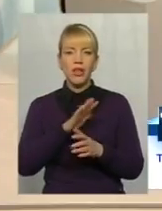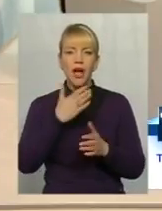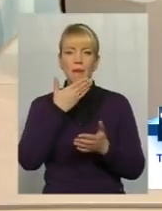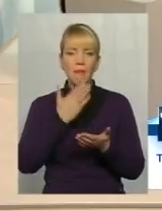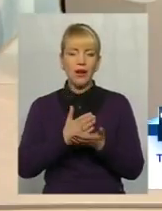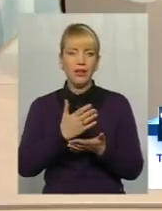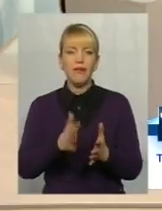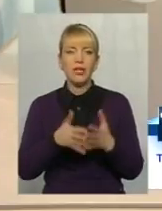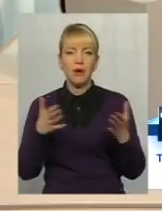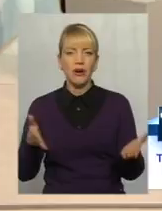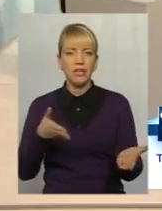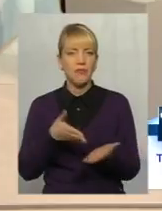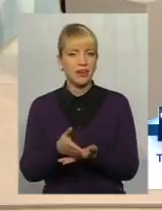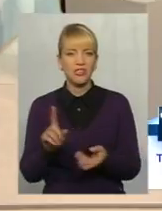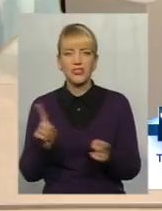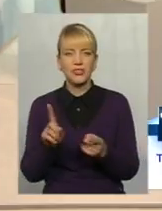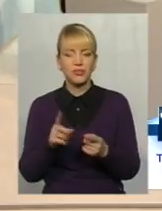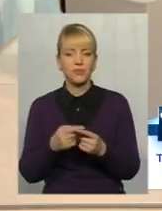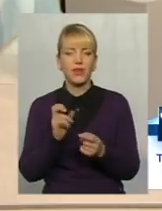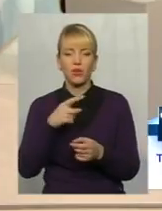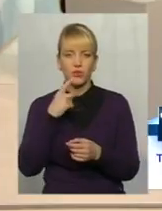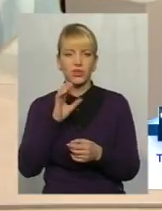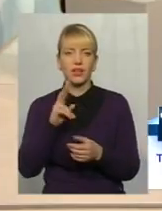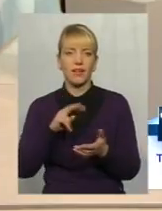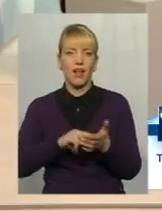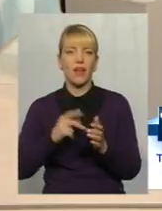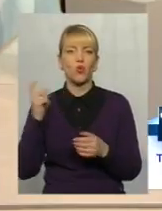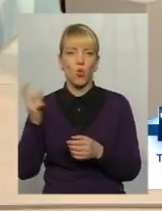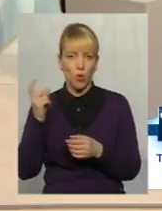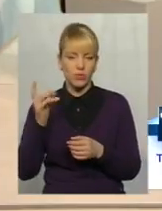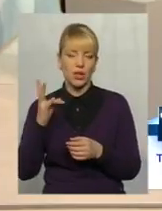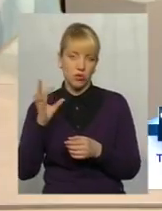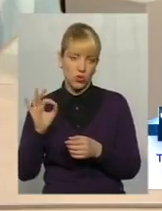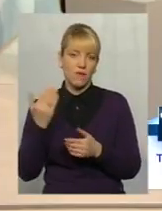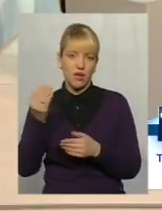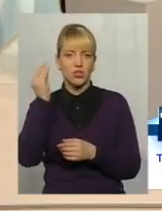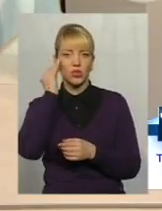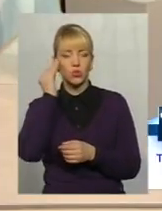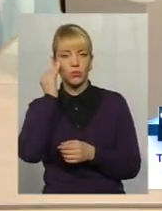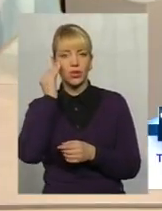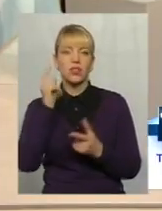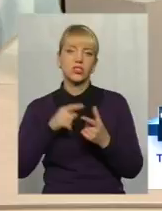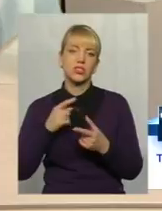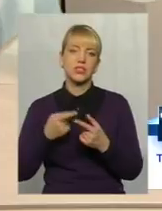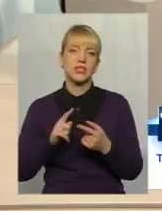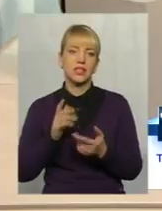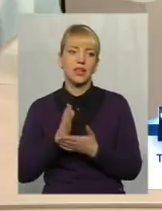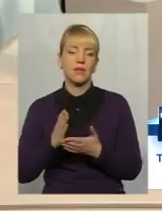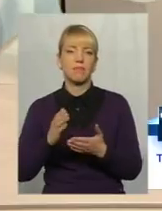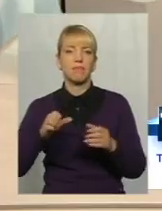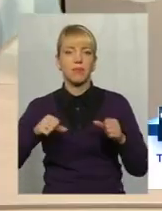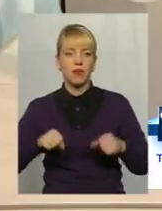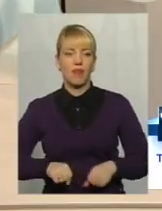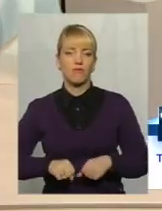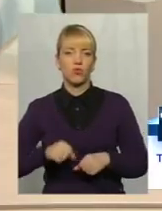спектр, щоб це прокоментувати прямо з точки зору економіки, але цікава ваша думка. Чи це має право